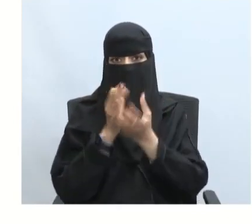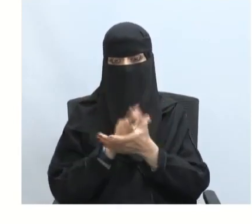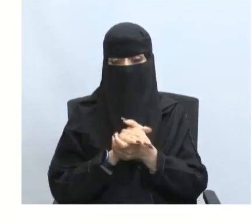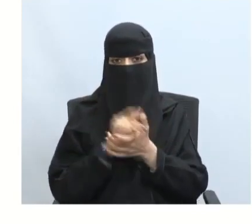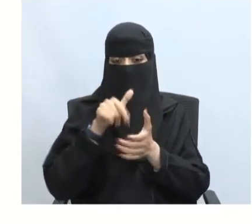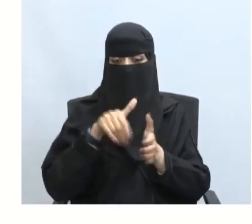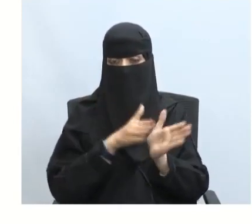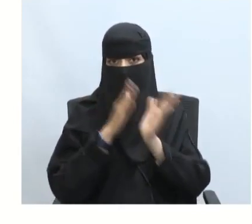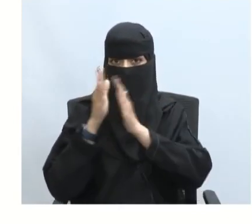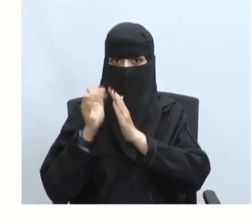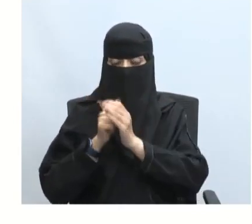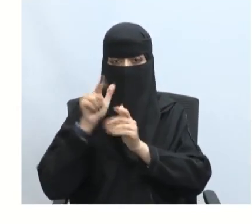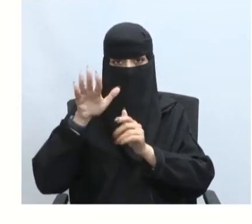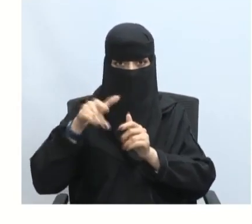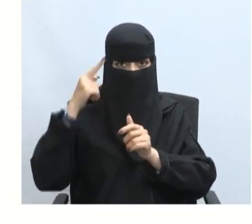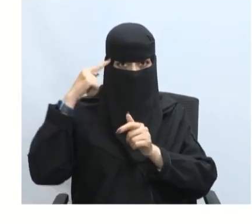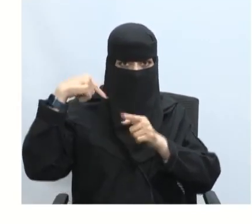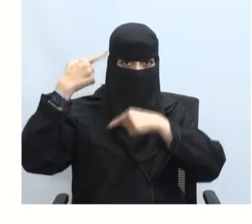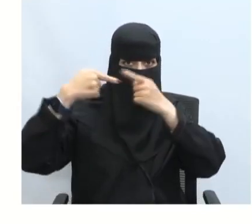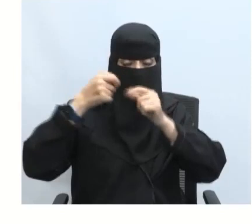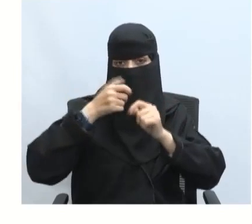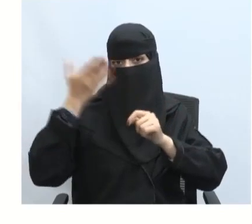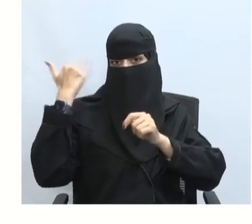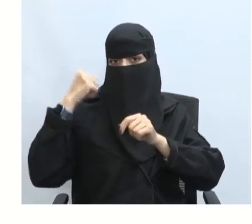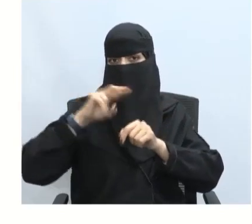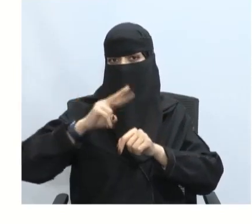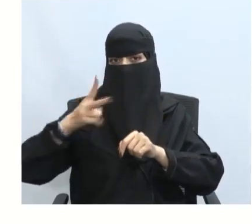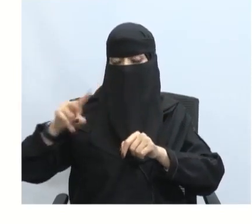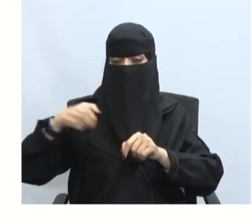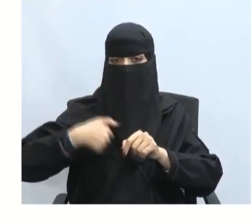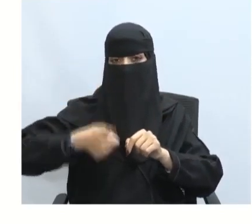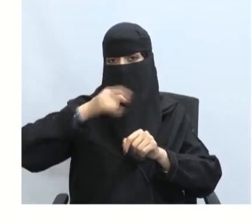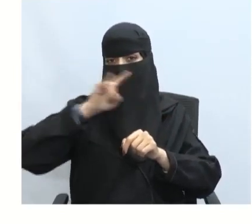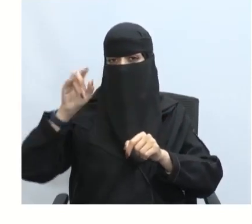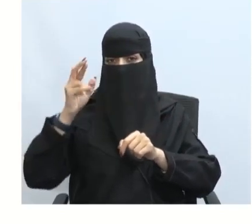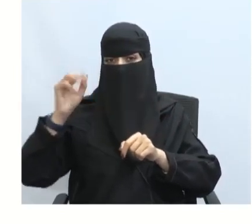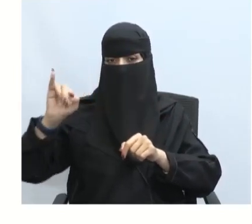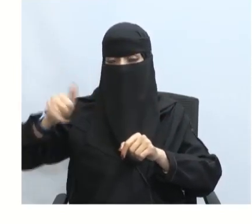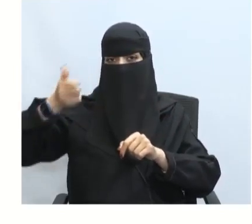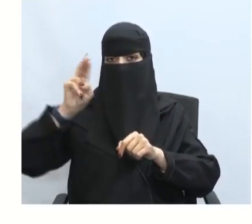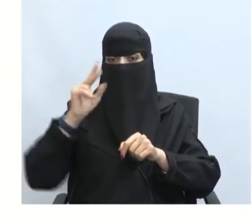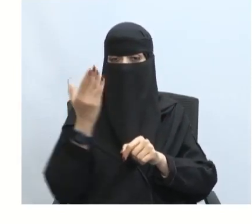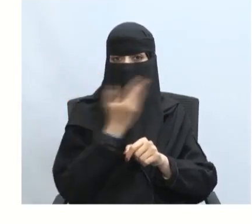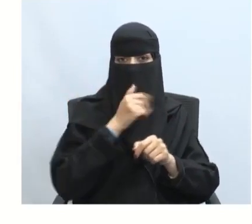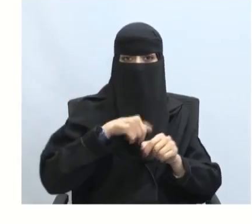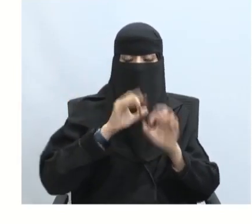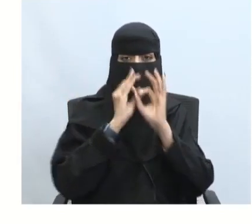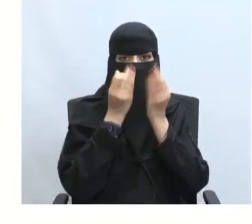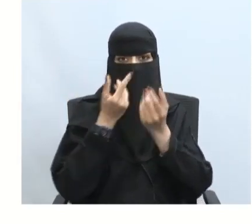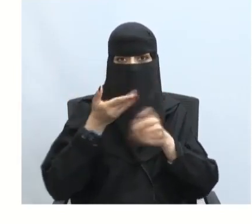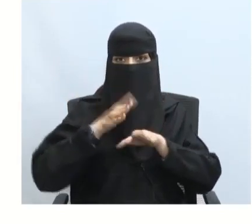ننتقل أيضا تعرفنا في درسنا السابق أنواع الأزمات من حيث تأثيرها على المجتمع